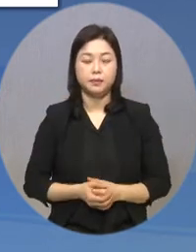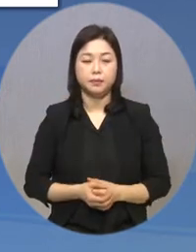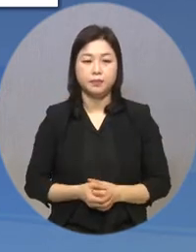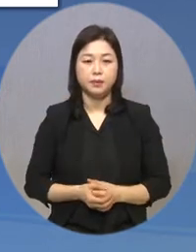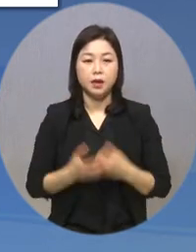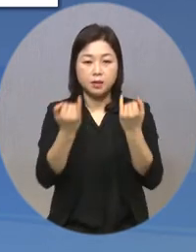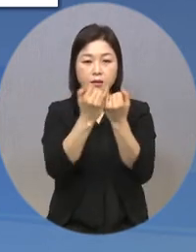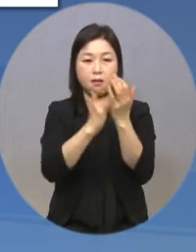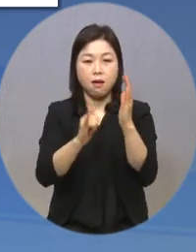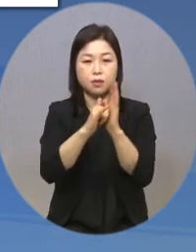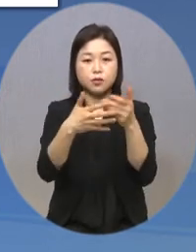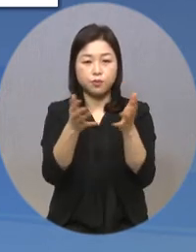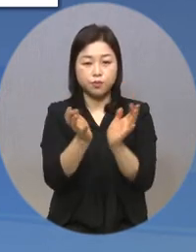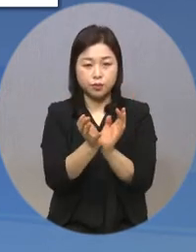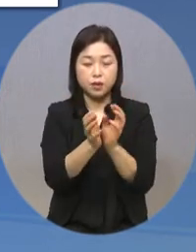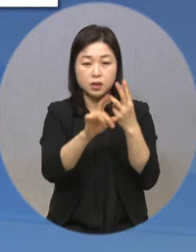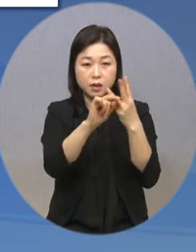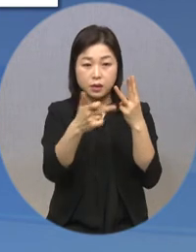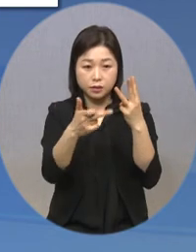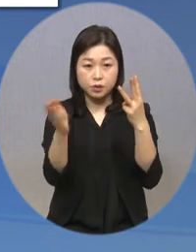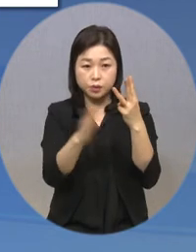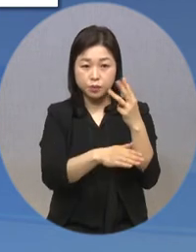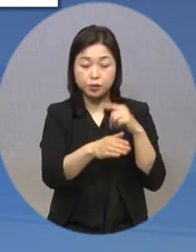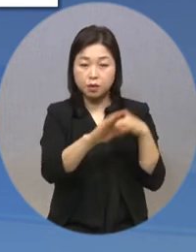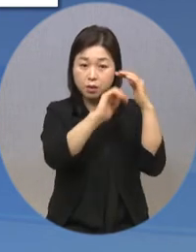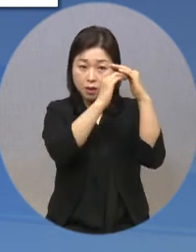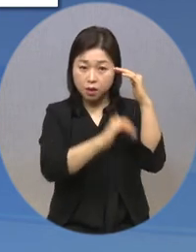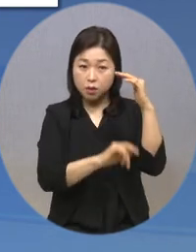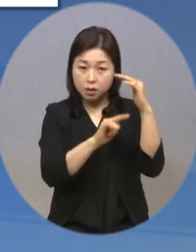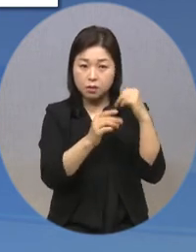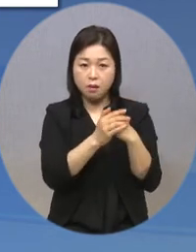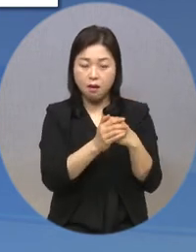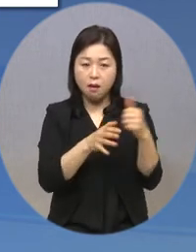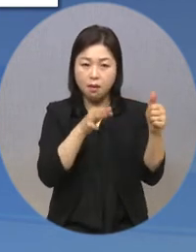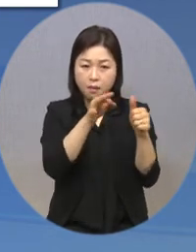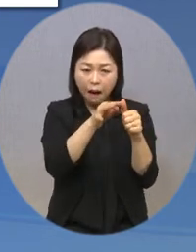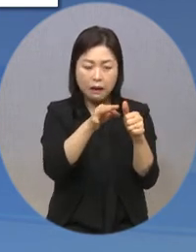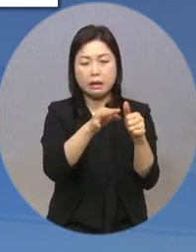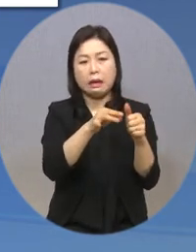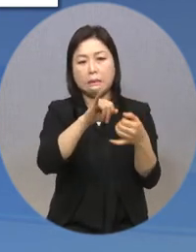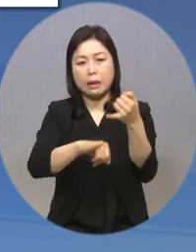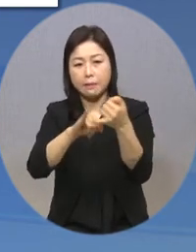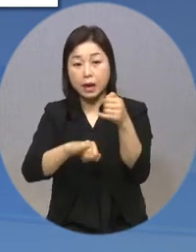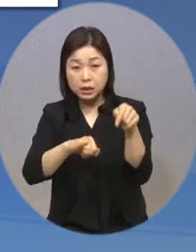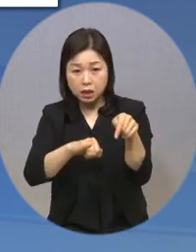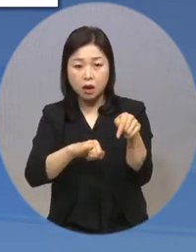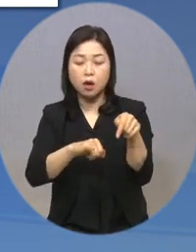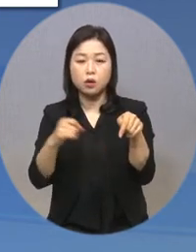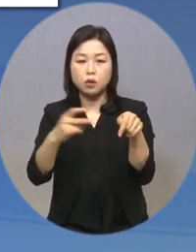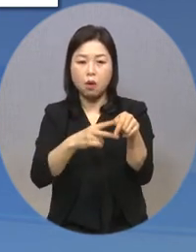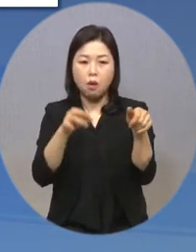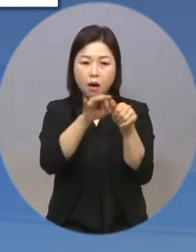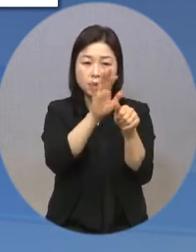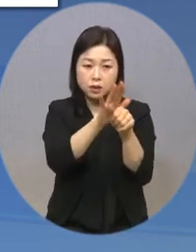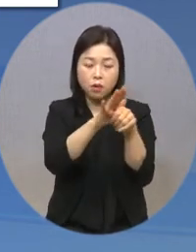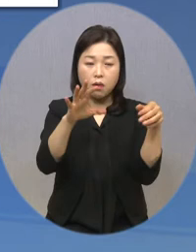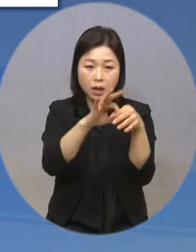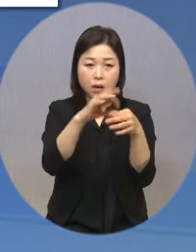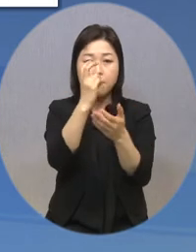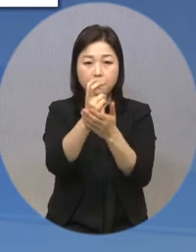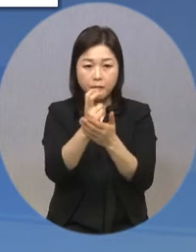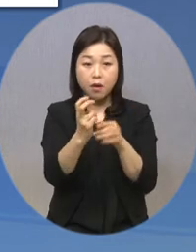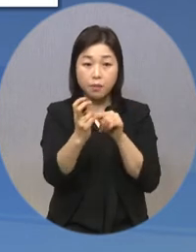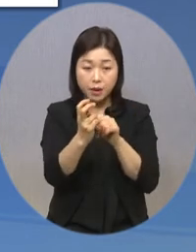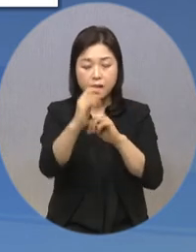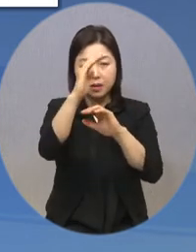여성가족부는 지난 17일부터 이 같은 내용을 담은 양육비 이행 확보 및 지원에 관한 법률 시행령 일부 개정안을